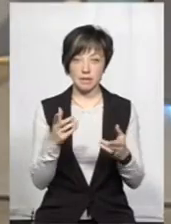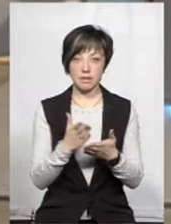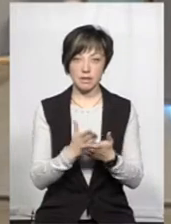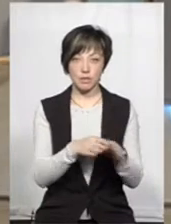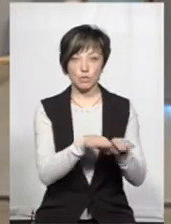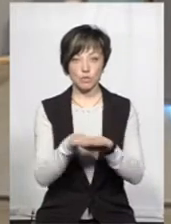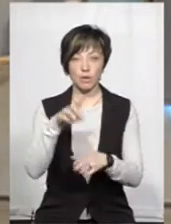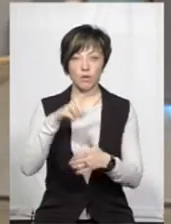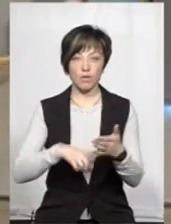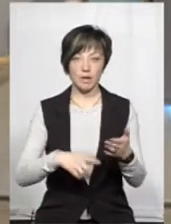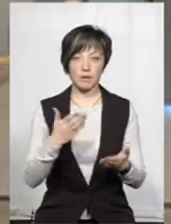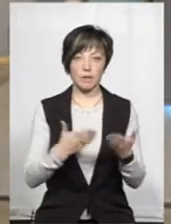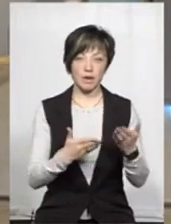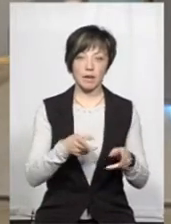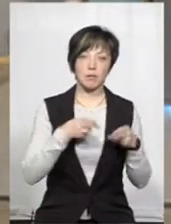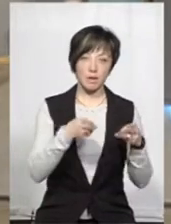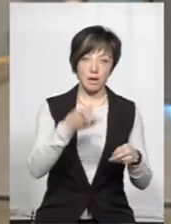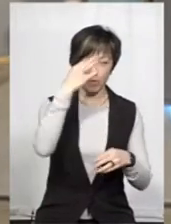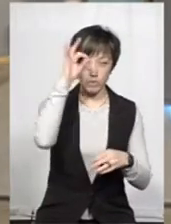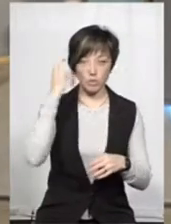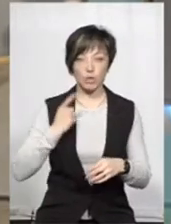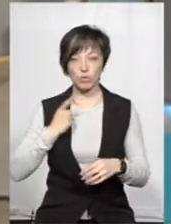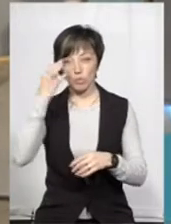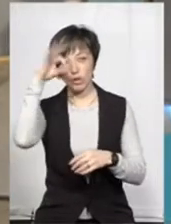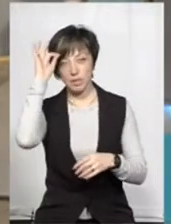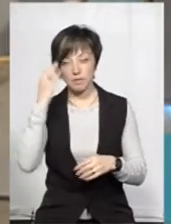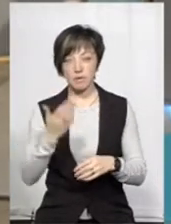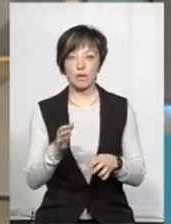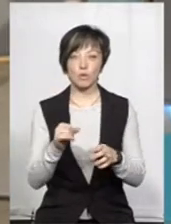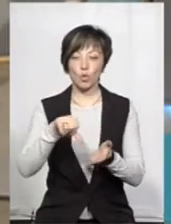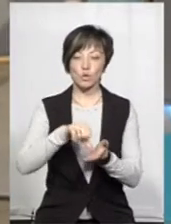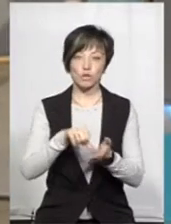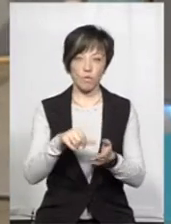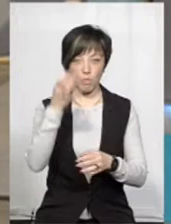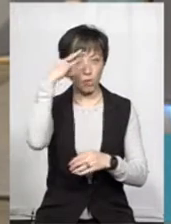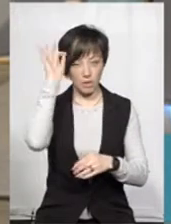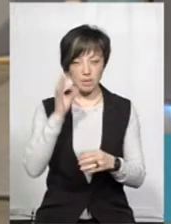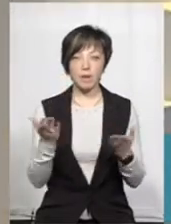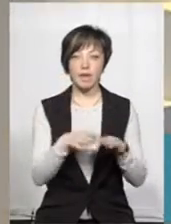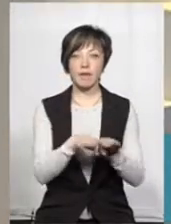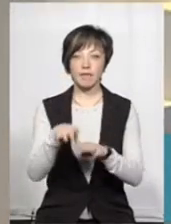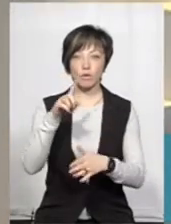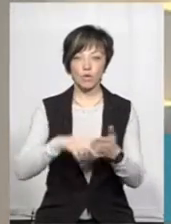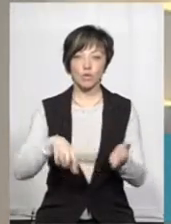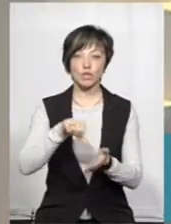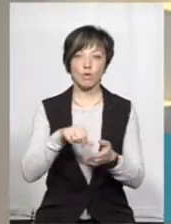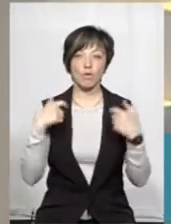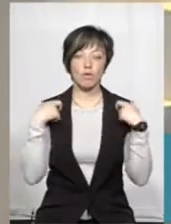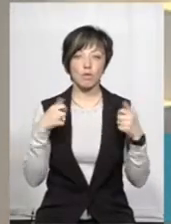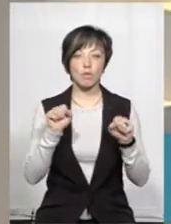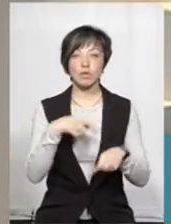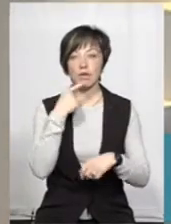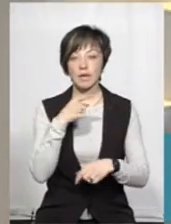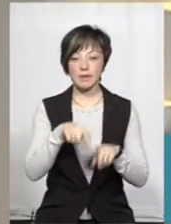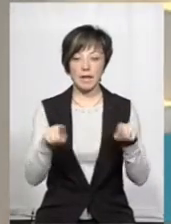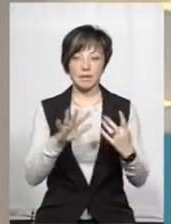Різний ступінь довіри, напевно, щодо кримінальної поліції, до патрульної, про яку ви згадували, і от до дільничих. Про який рівень довіри до дільничих можна говорити,